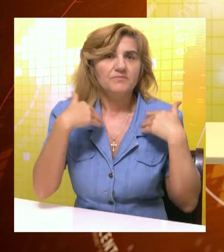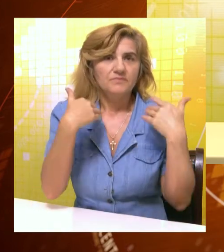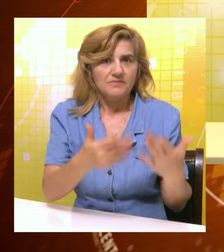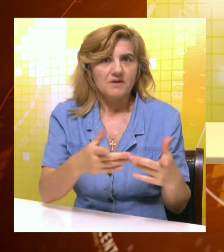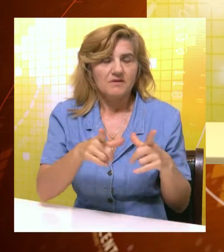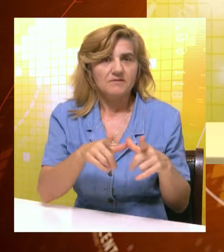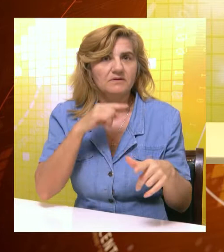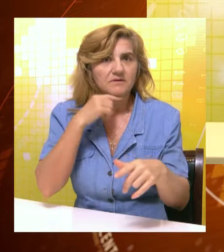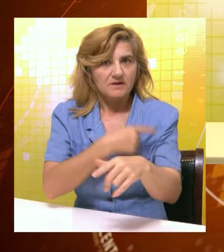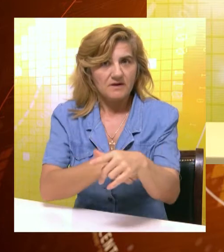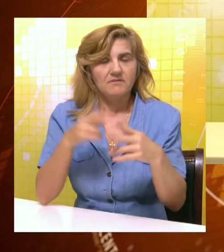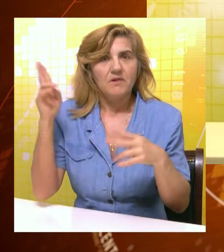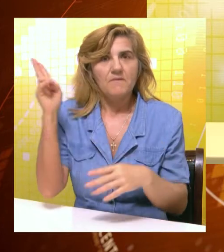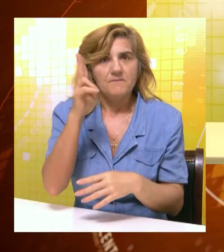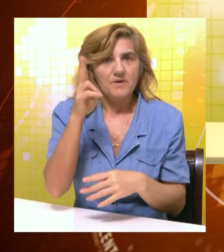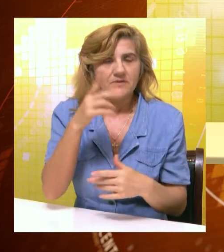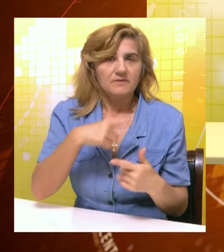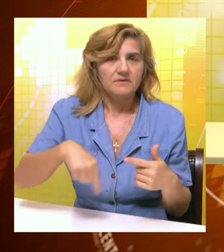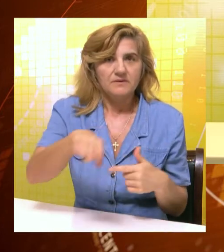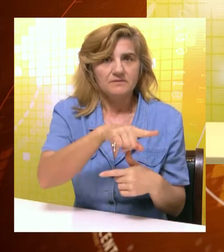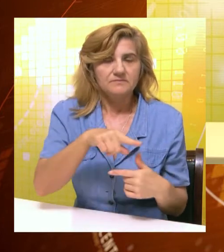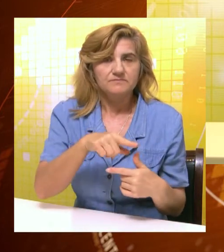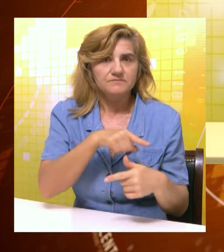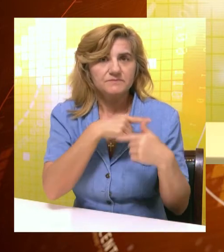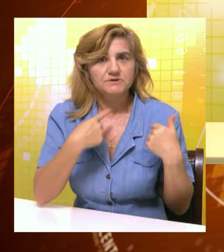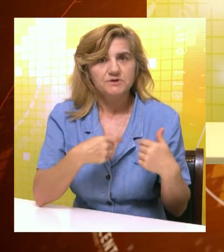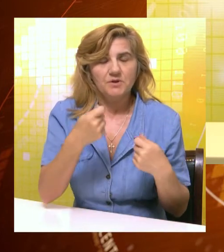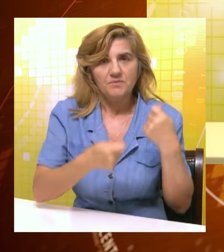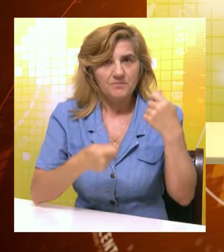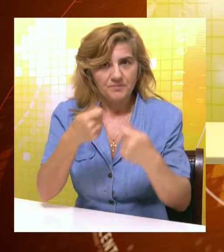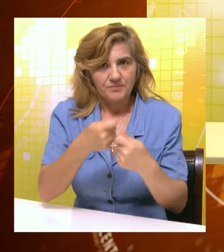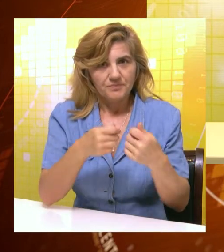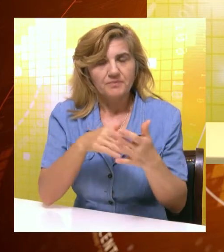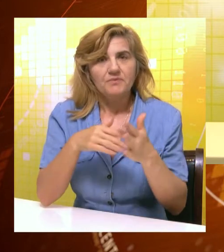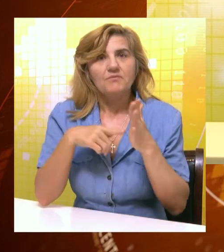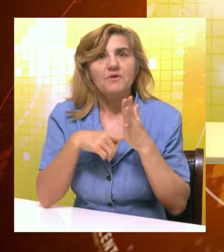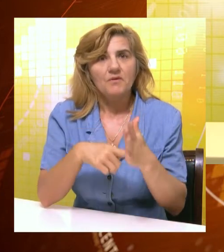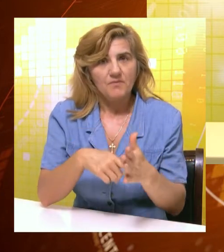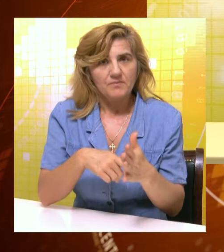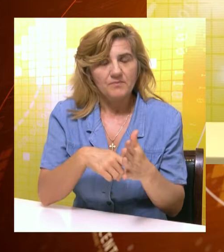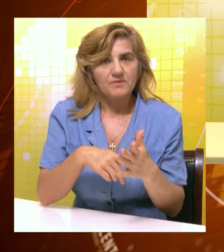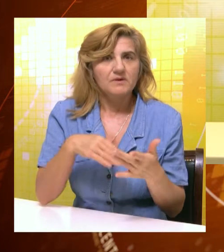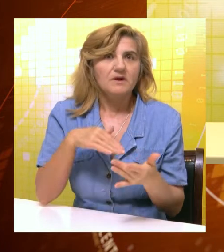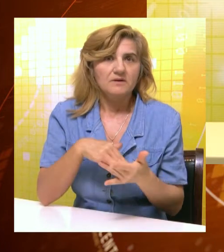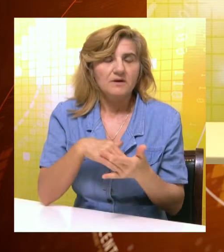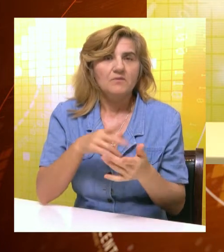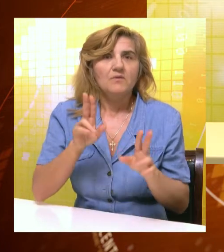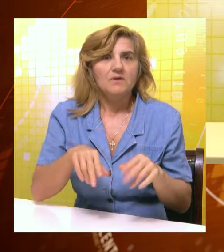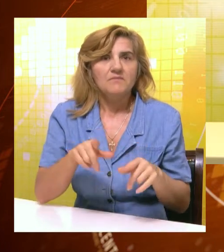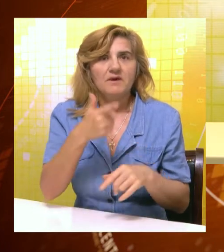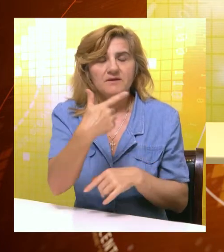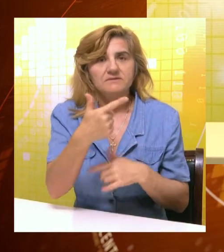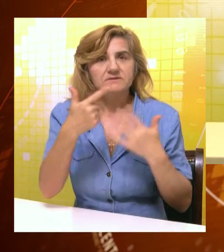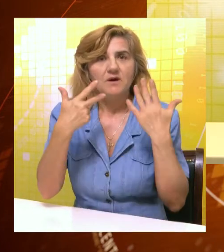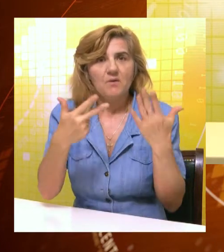davanja krvi na velikoj terasi na Paliću. Cilj akcije dobrovoljnog davalaštva krvi je bio da se pokaže humanost, a prikupljeno je 28